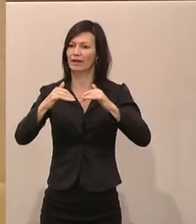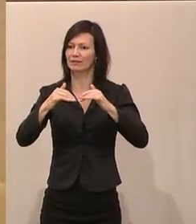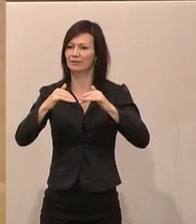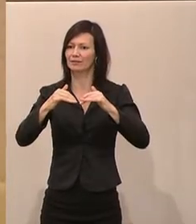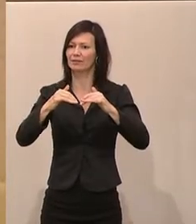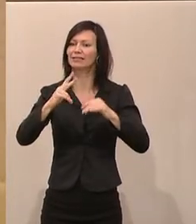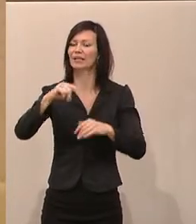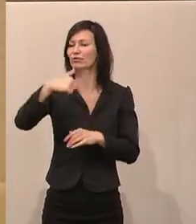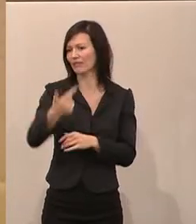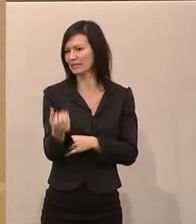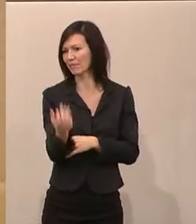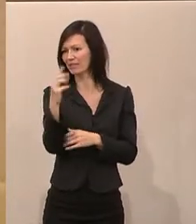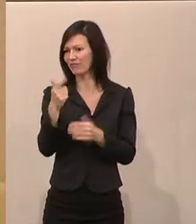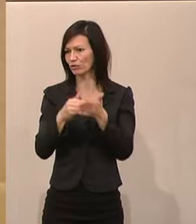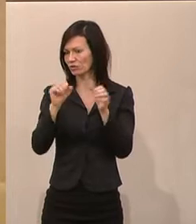Mai 2018.